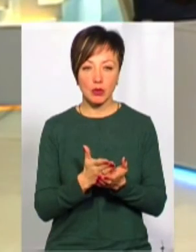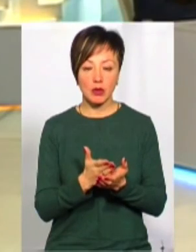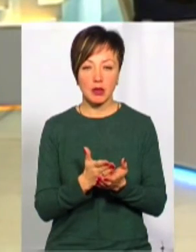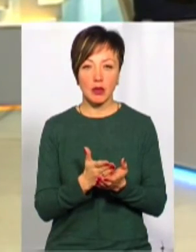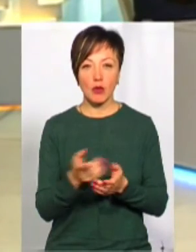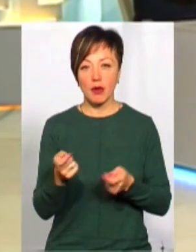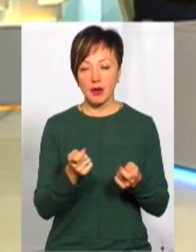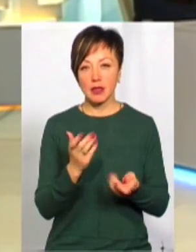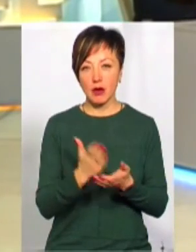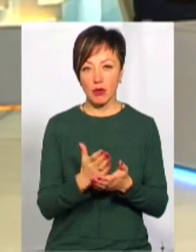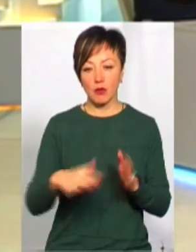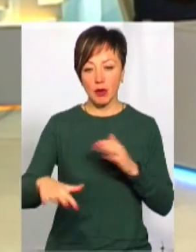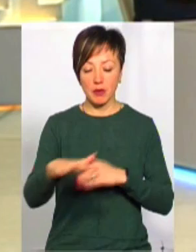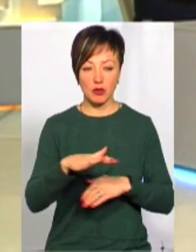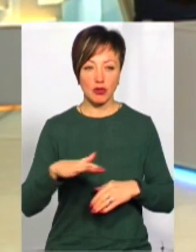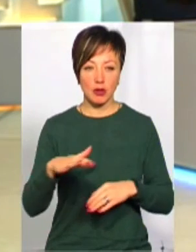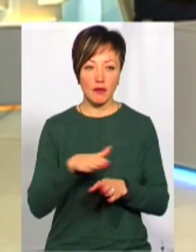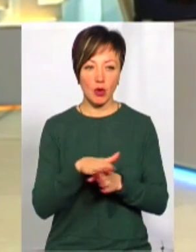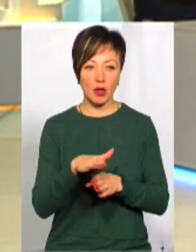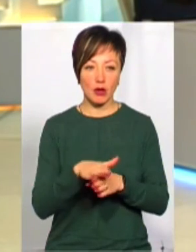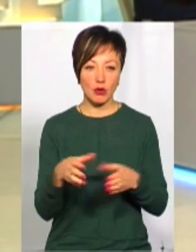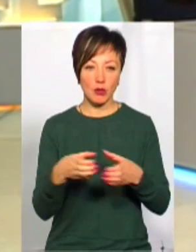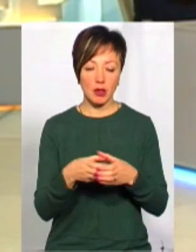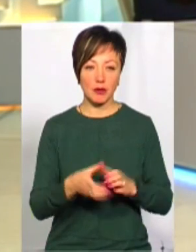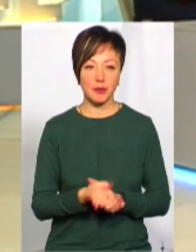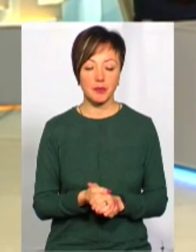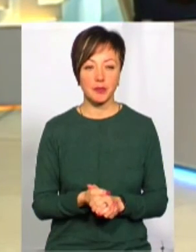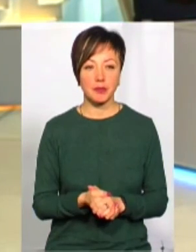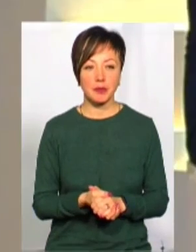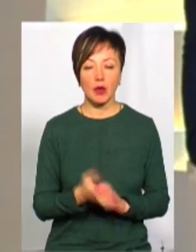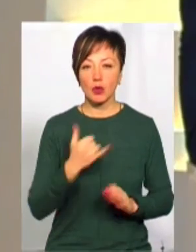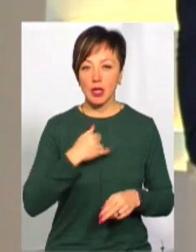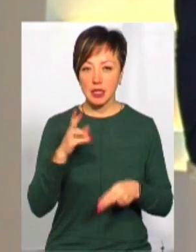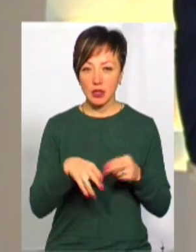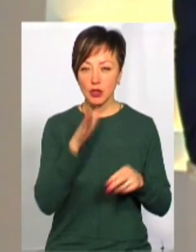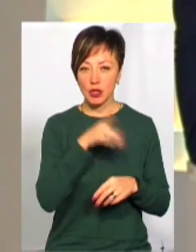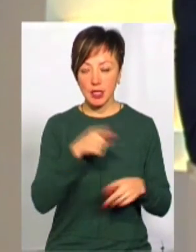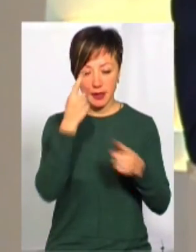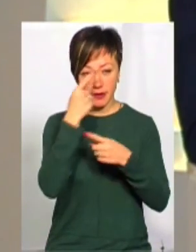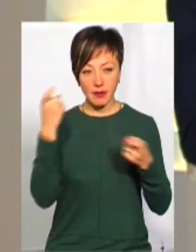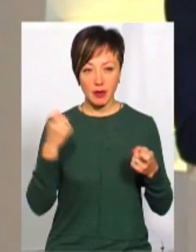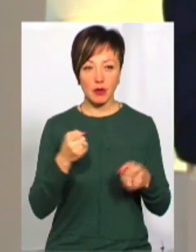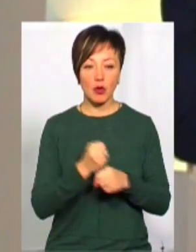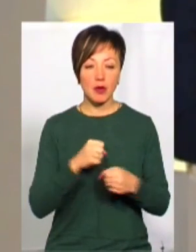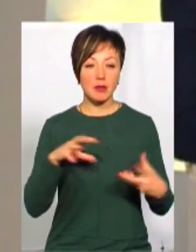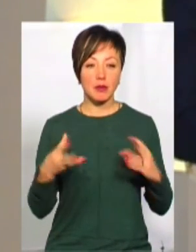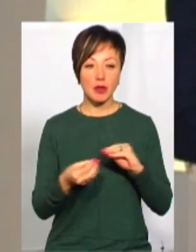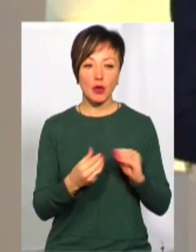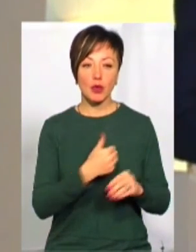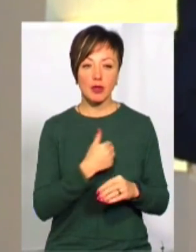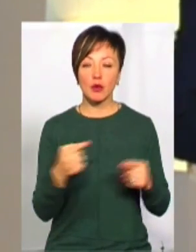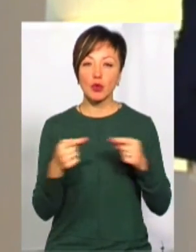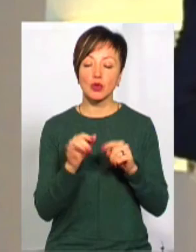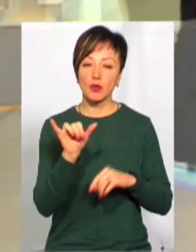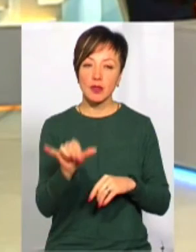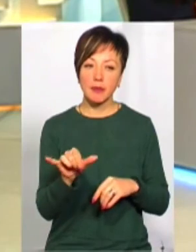оскільки управління знаходиться в приміщенні виконавчого комітету. У нас вже закінчується час ефіру. Підводячи пісім, я хотів просто